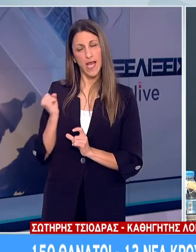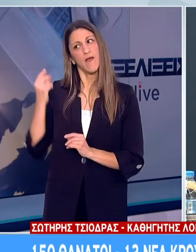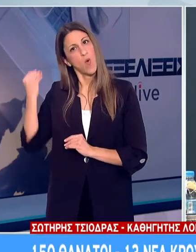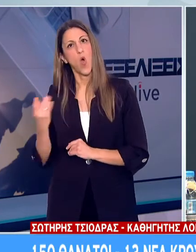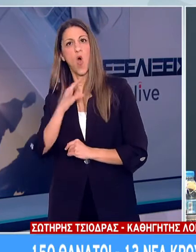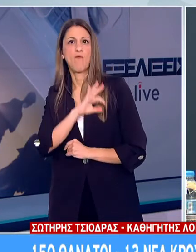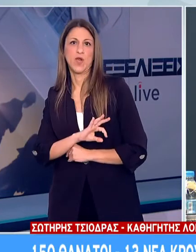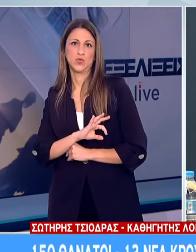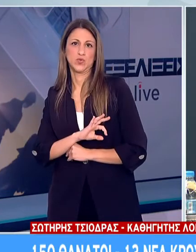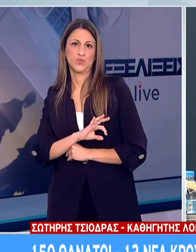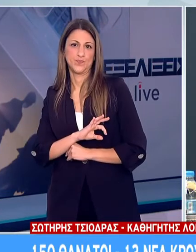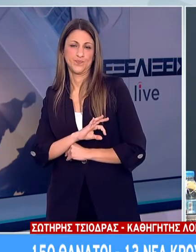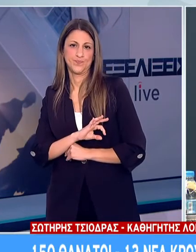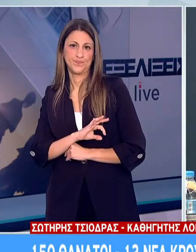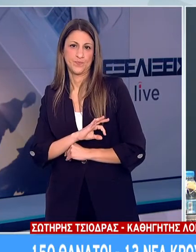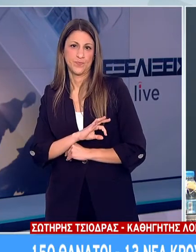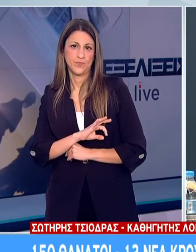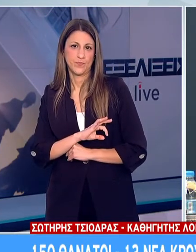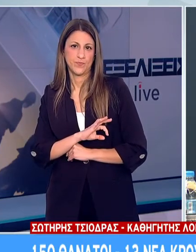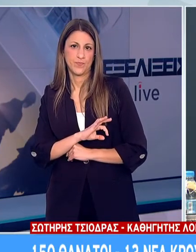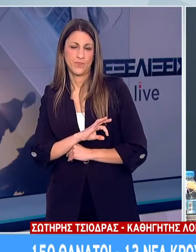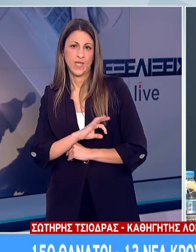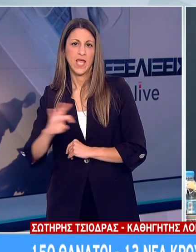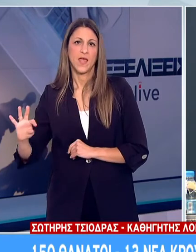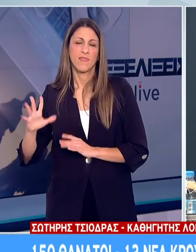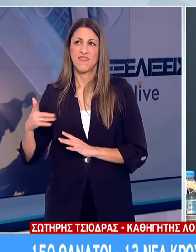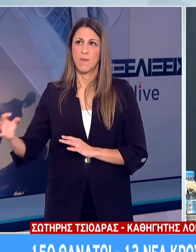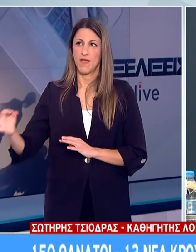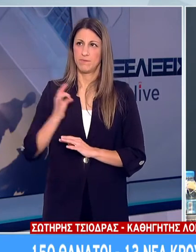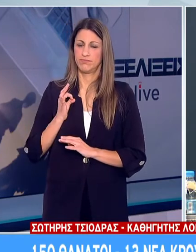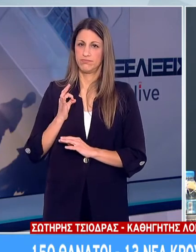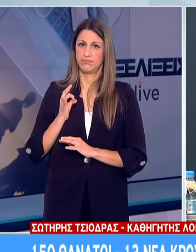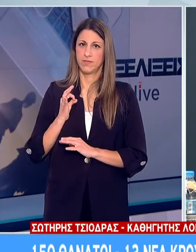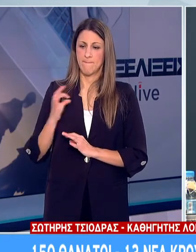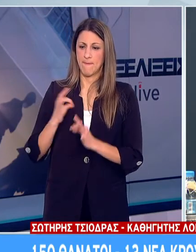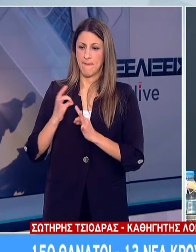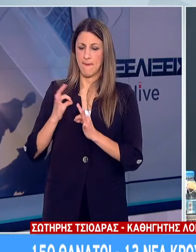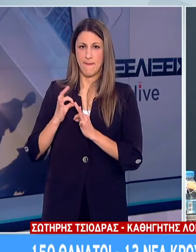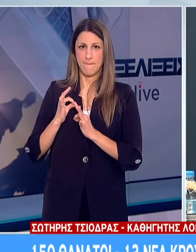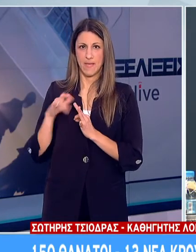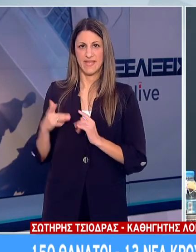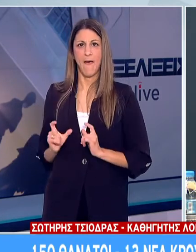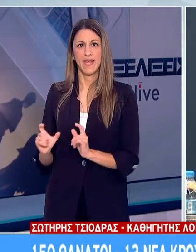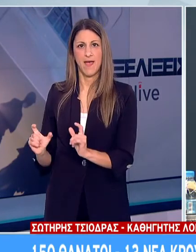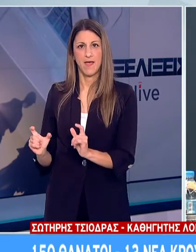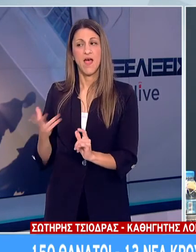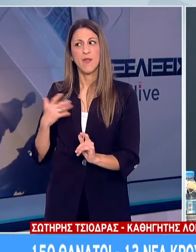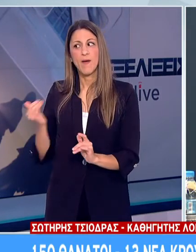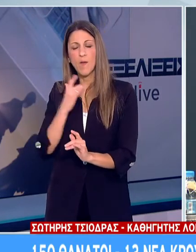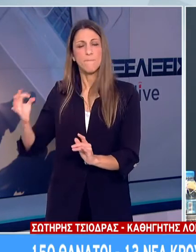μετέπειτα καταράκτης φλεγμονής όλο αυτό το φλεγμονόδη σύνδρομο για το οποίο μιλάμε το οποίο συμβαίνει σε